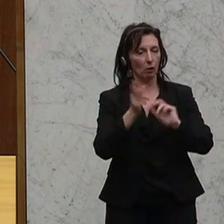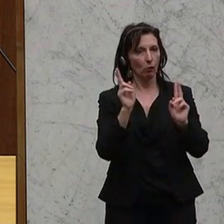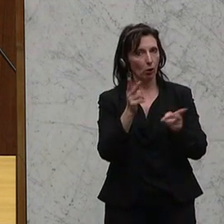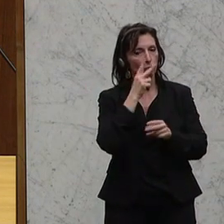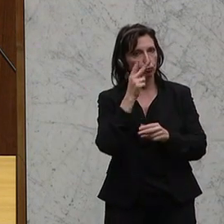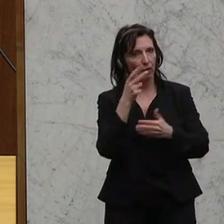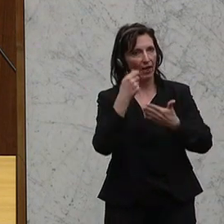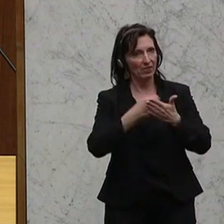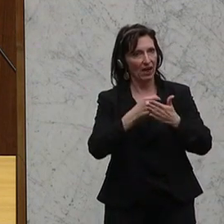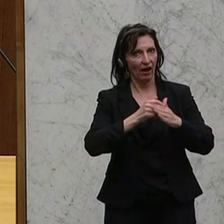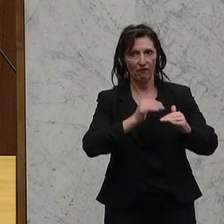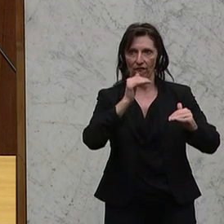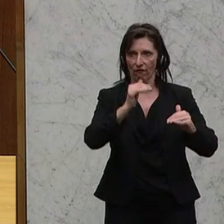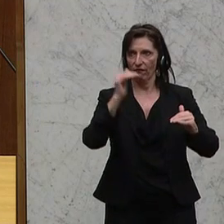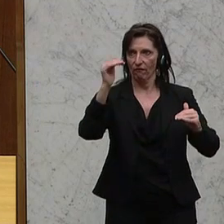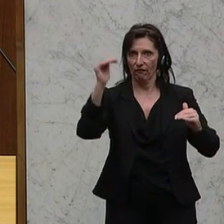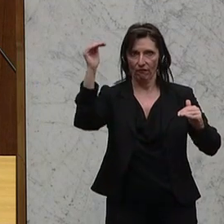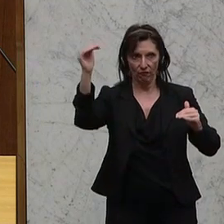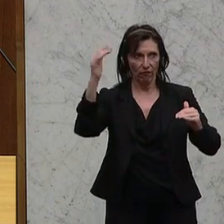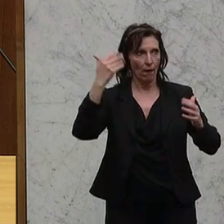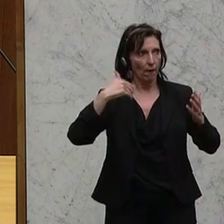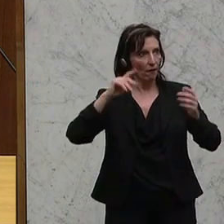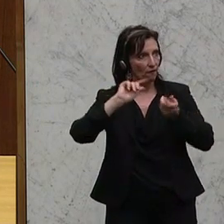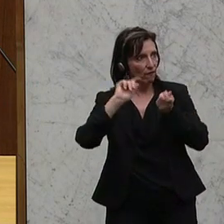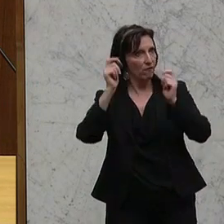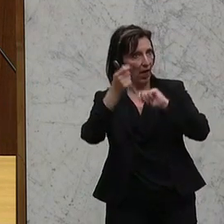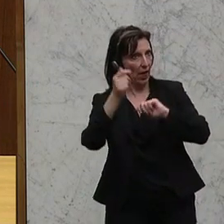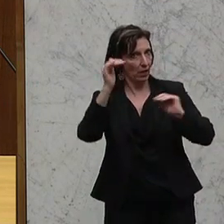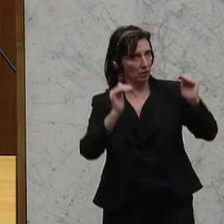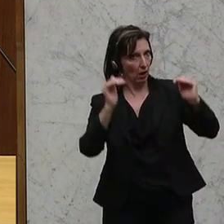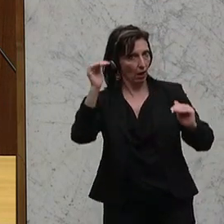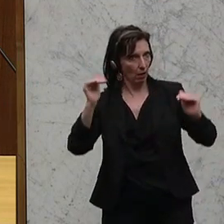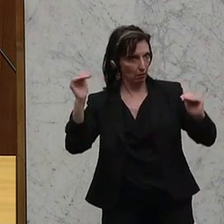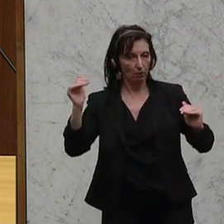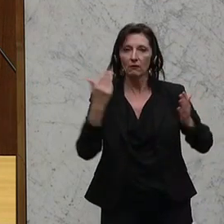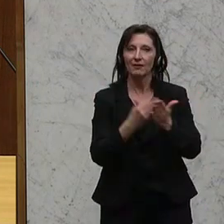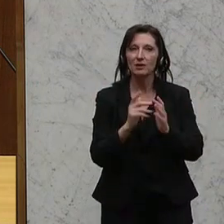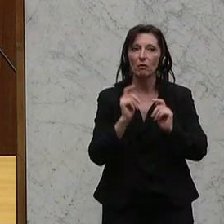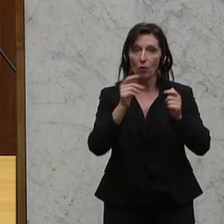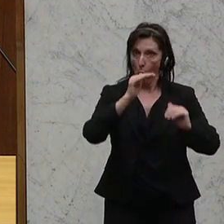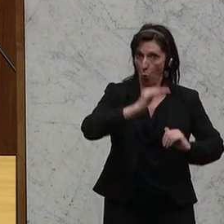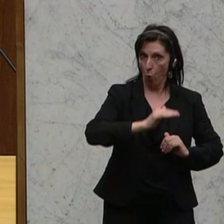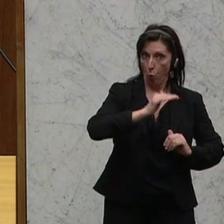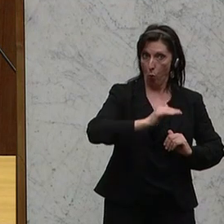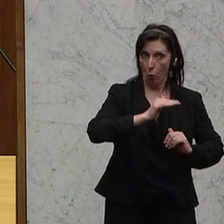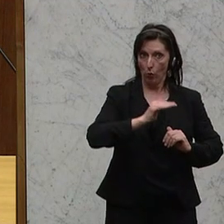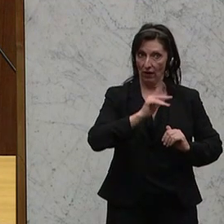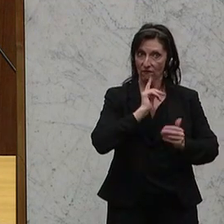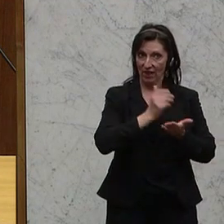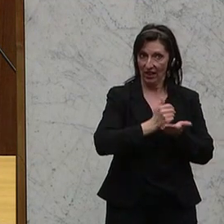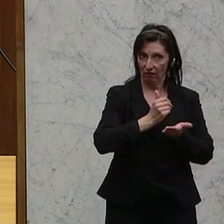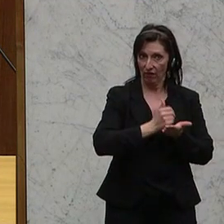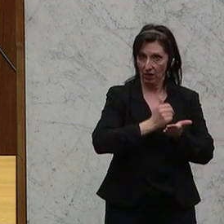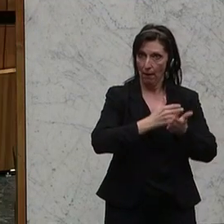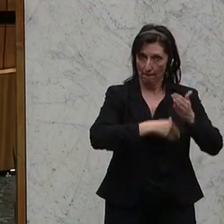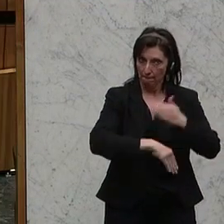man die Tarife und die Dinge näher dorthin kriegt, wo man sie will. Deshalb gibt es ja auch die Vorschläge, naja, unten mehr, auch da ist das Trinken, ja, ich will das ja